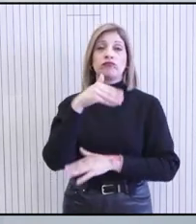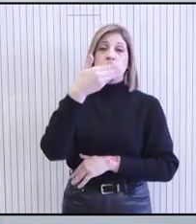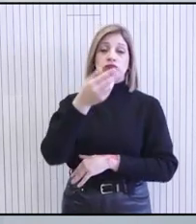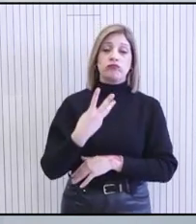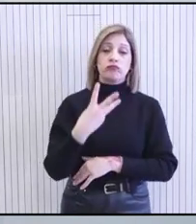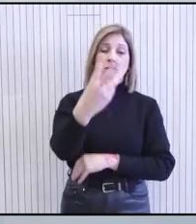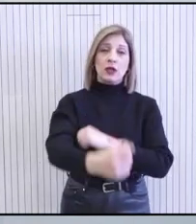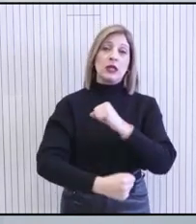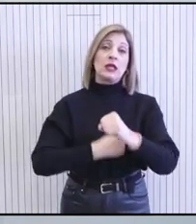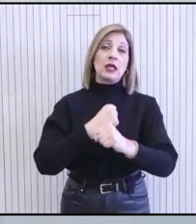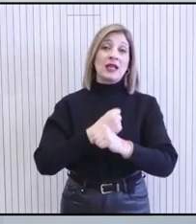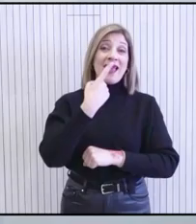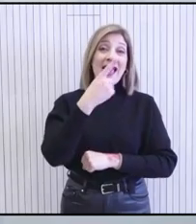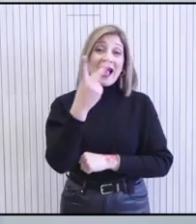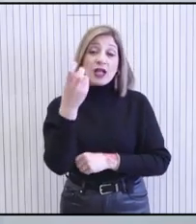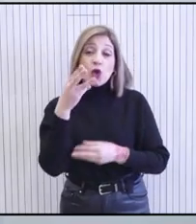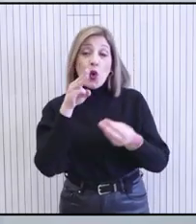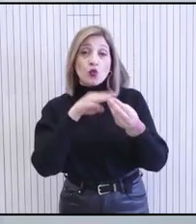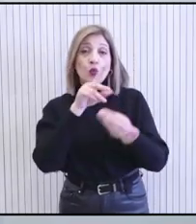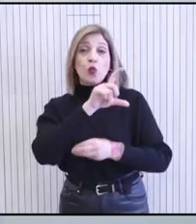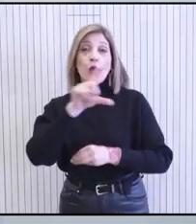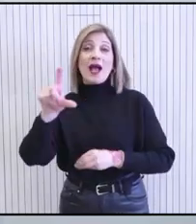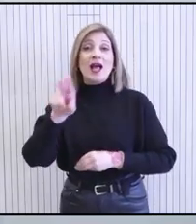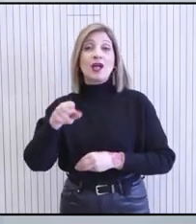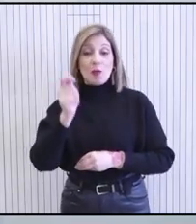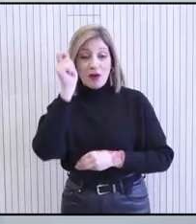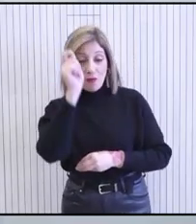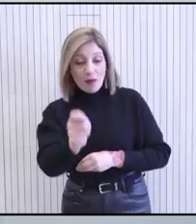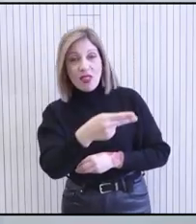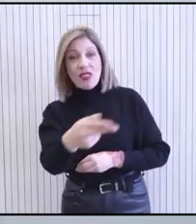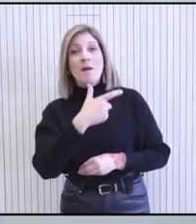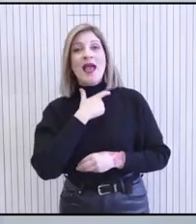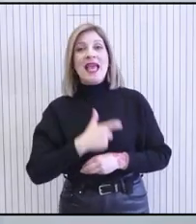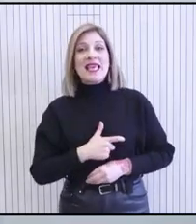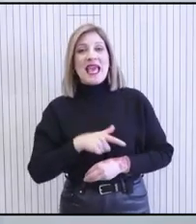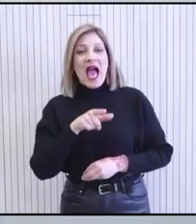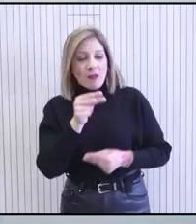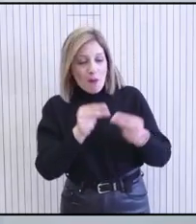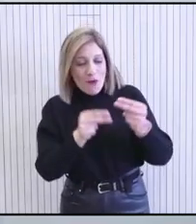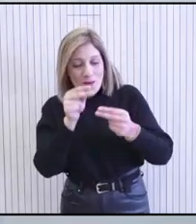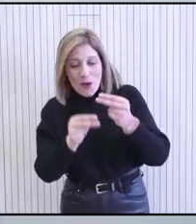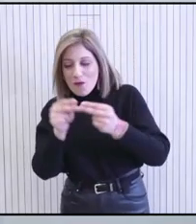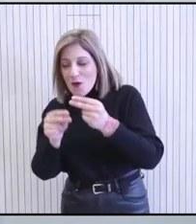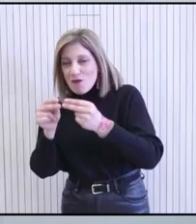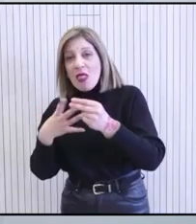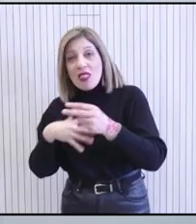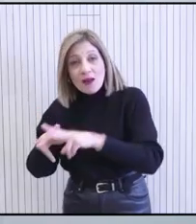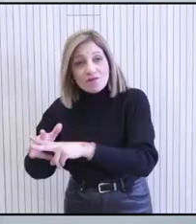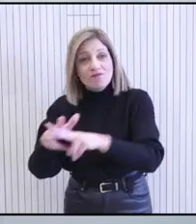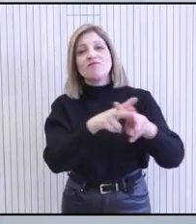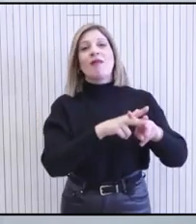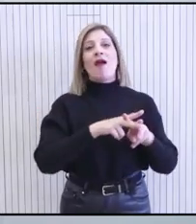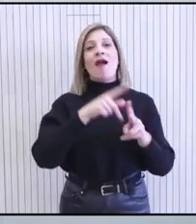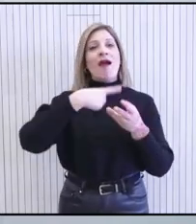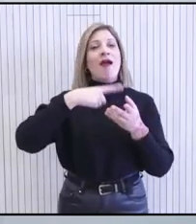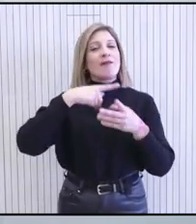τριετία, ύψος 128 εκατομμυρίων ευρώ, ούτως ώστε να μπορέσουν οι κρίσιμες αυτές οι υποδομές των δημόσιων νοσηλευτηρίων και να